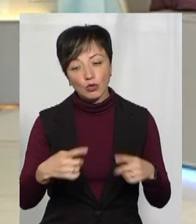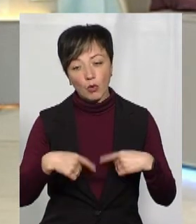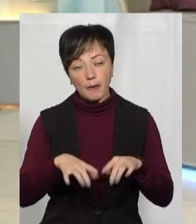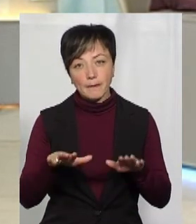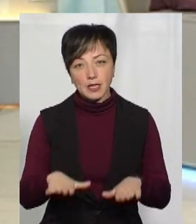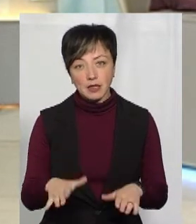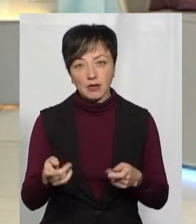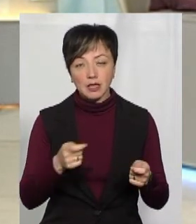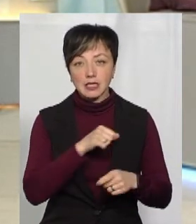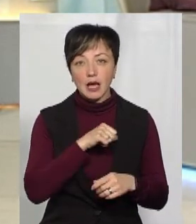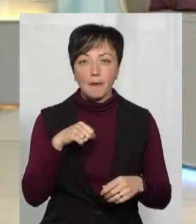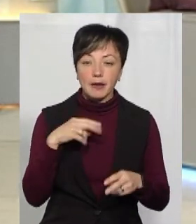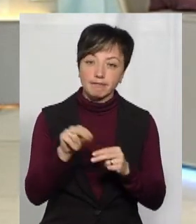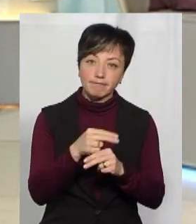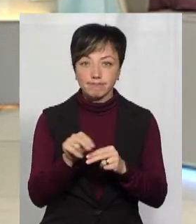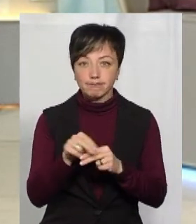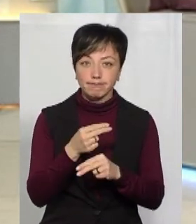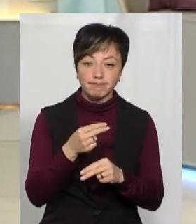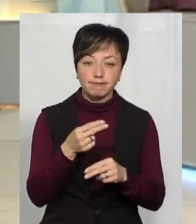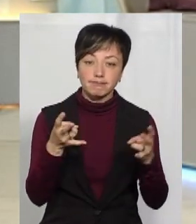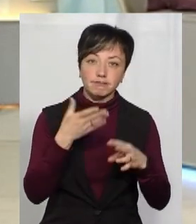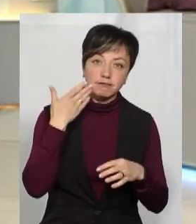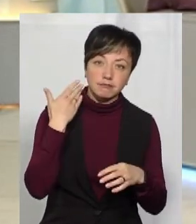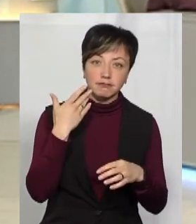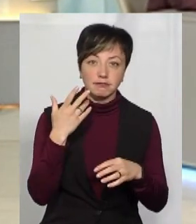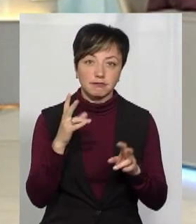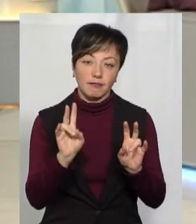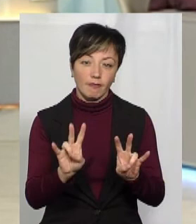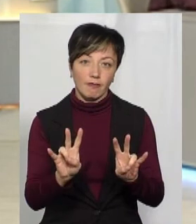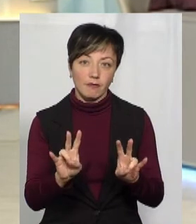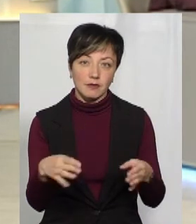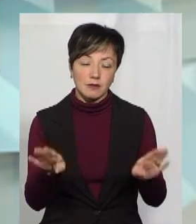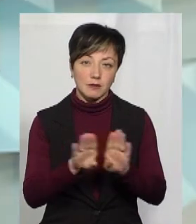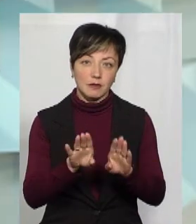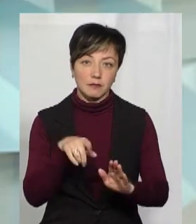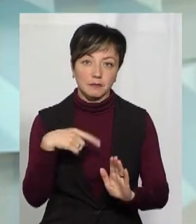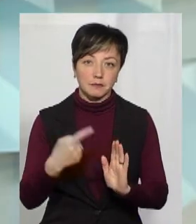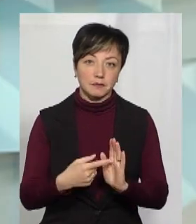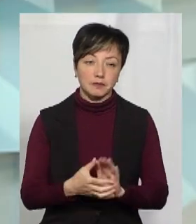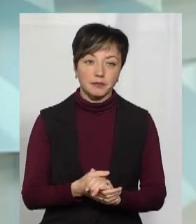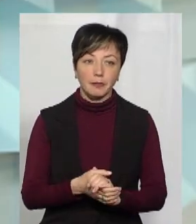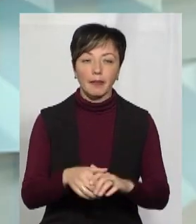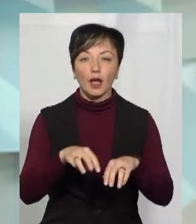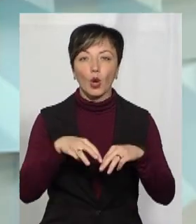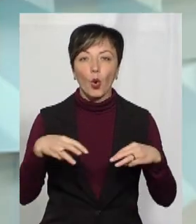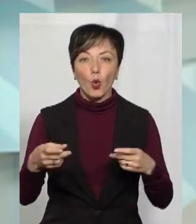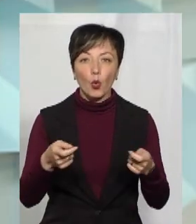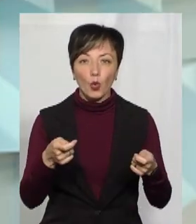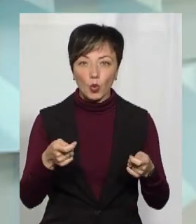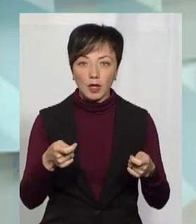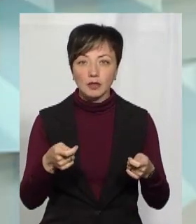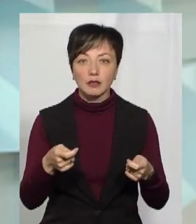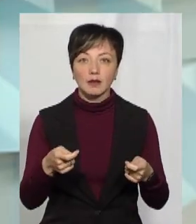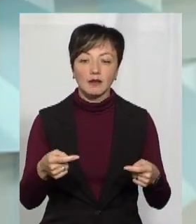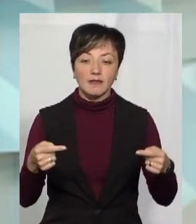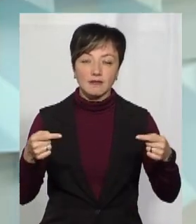місцевого самоврядування самі коригувати, чи варто послаблювати, чи ні? Тобто, уряд встановлює єдиний